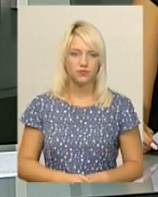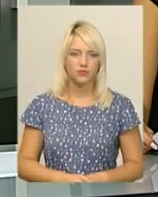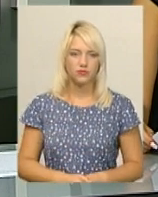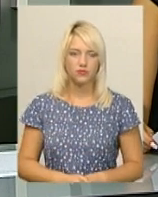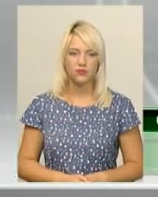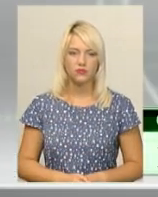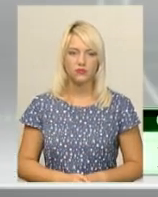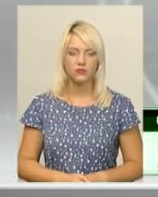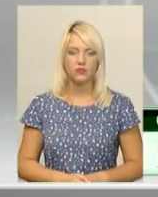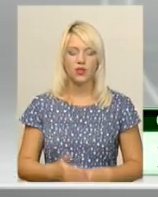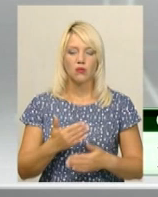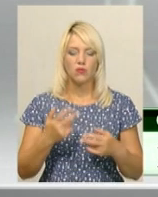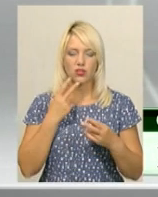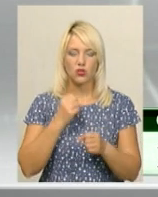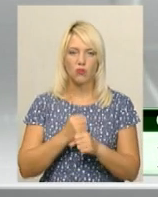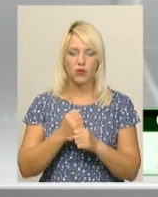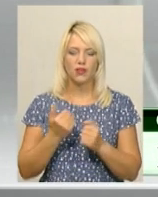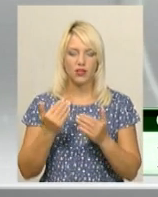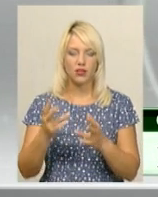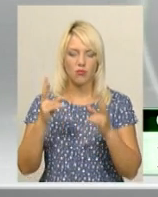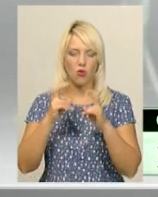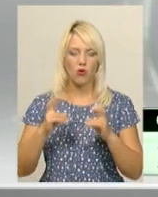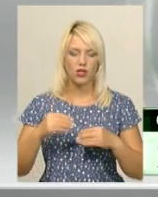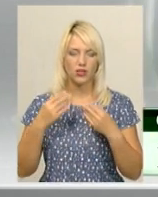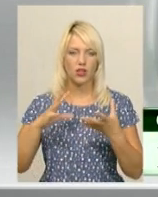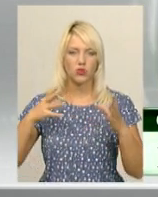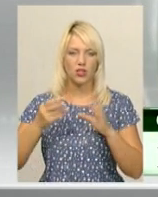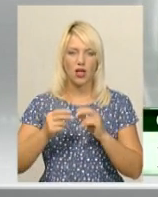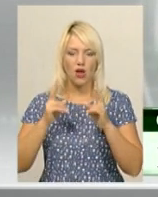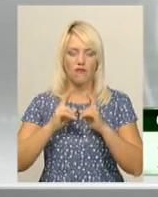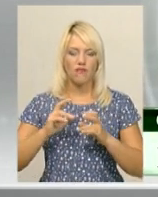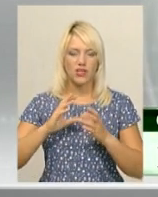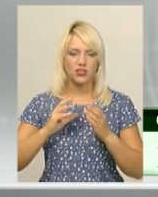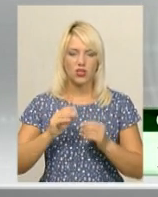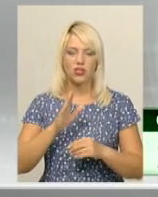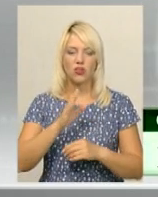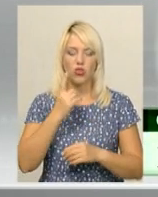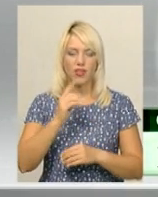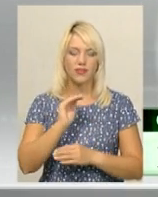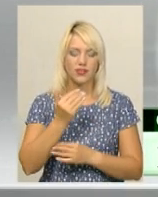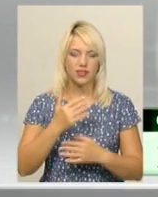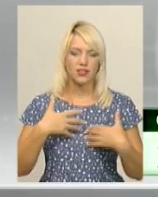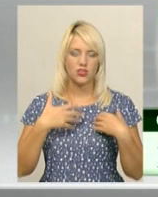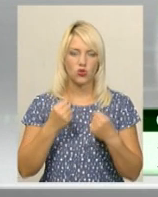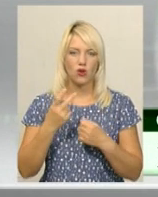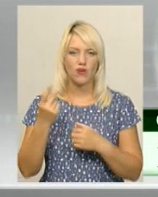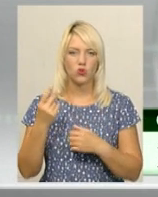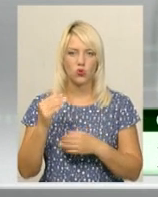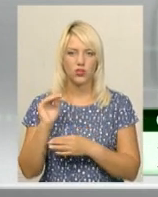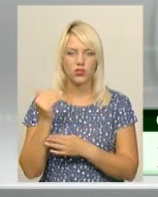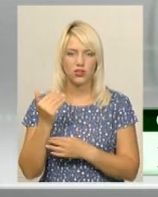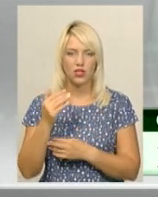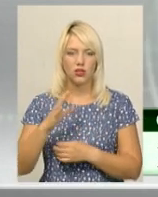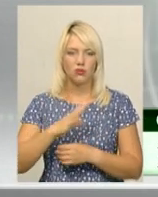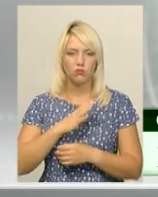Ми зробили їм огляд, дали консервативний виставок. Одна дитина соматично здорова на момент огляду, а з другої дитини